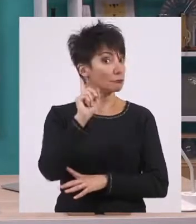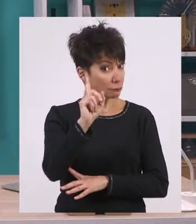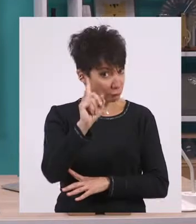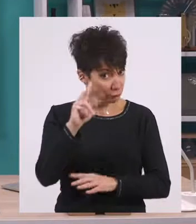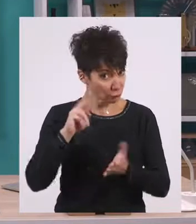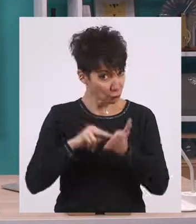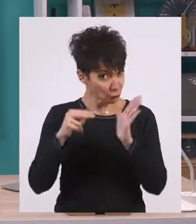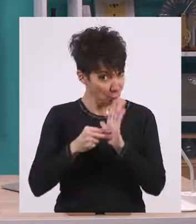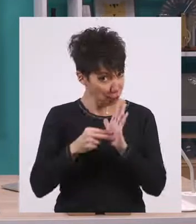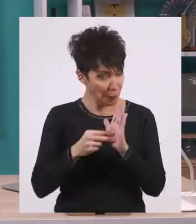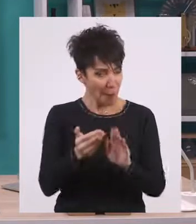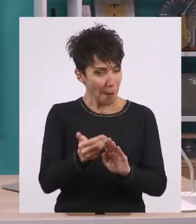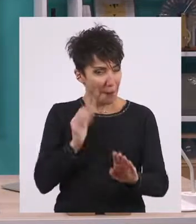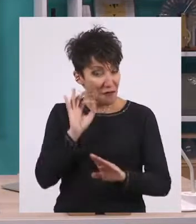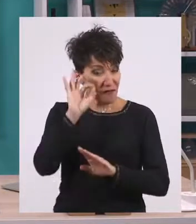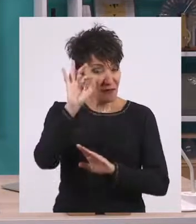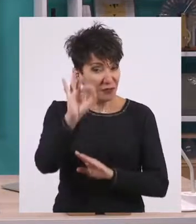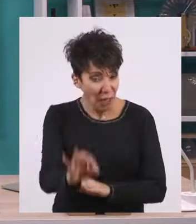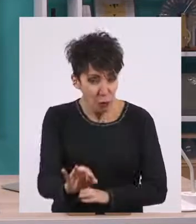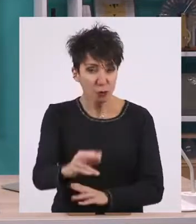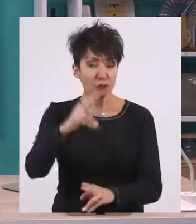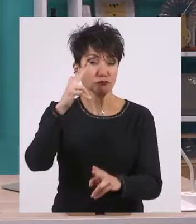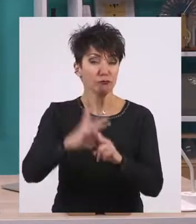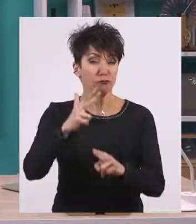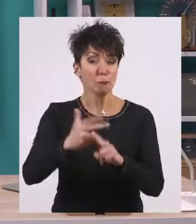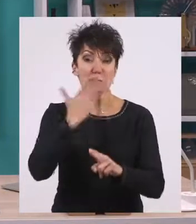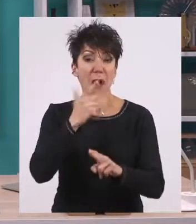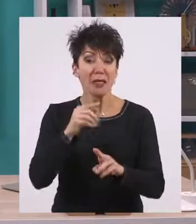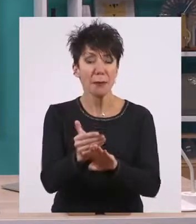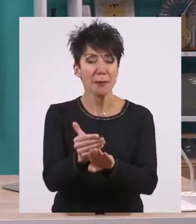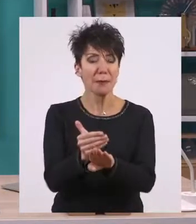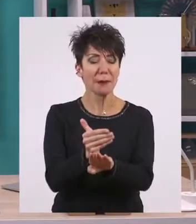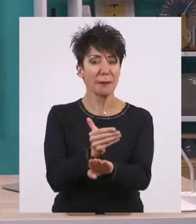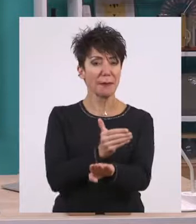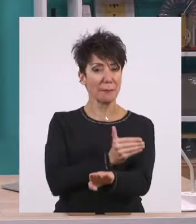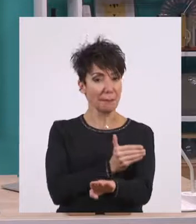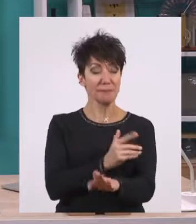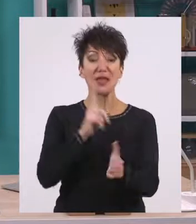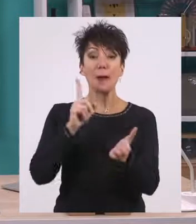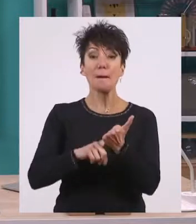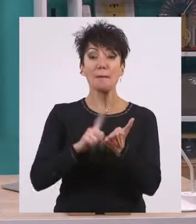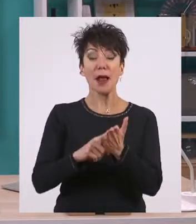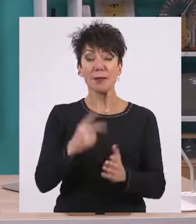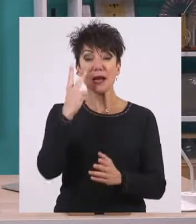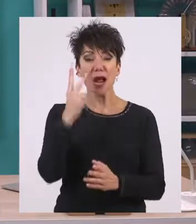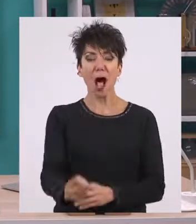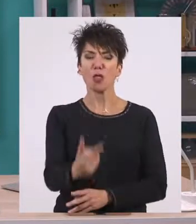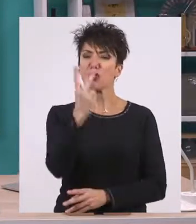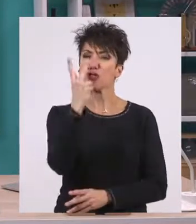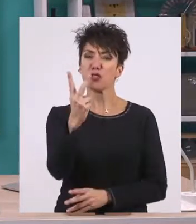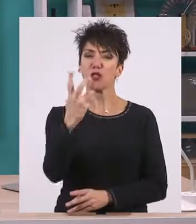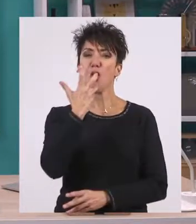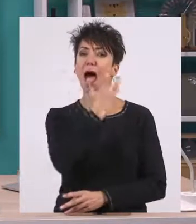κύριο μέρος του σημερινού μαθήματος, θα πρέπει να δούμε δύο πολύ βασικές έννοιες,